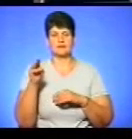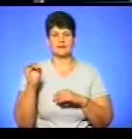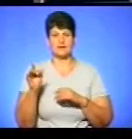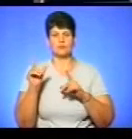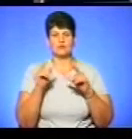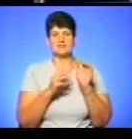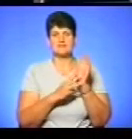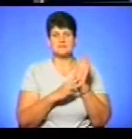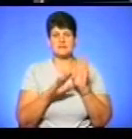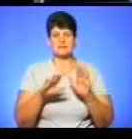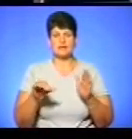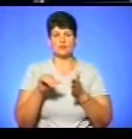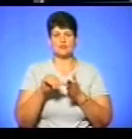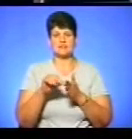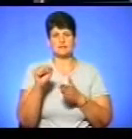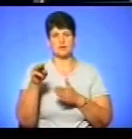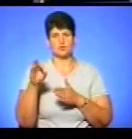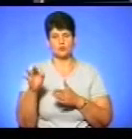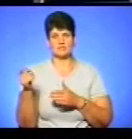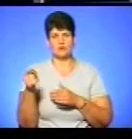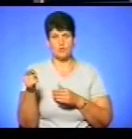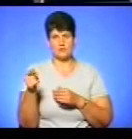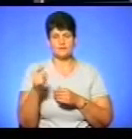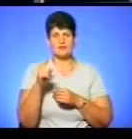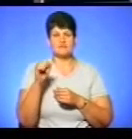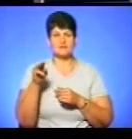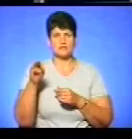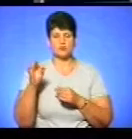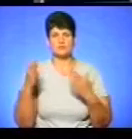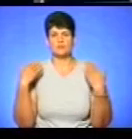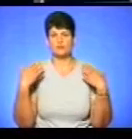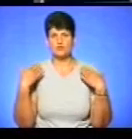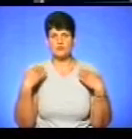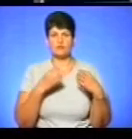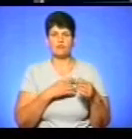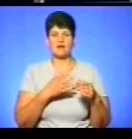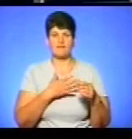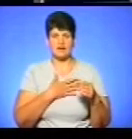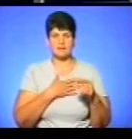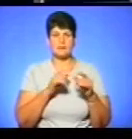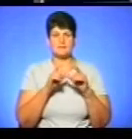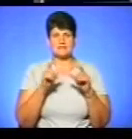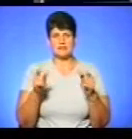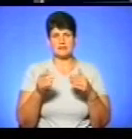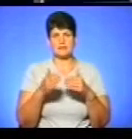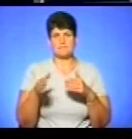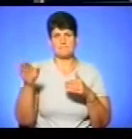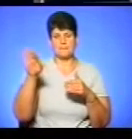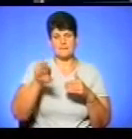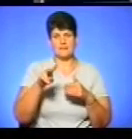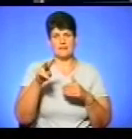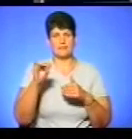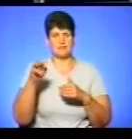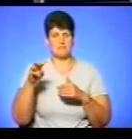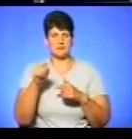80 дітей-учасників АТО з Тернополя. В Затоці діти відпочиватимуть у приватному пансіонаті на березі Лиману. Для них